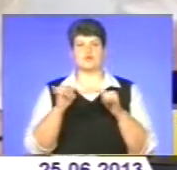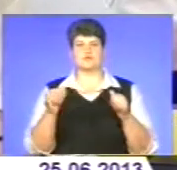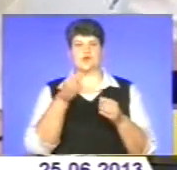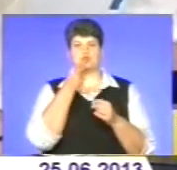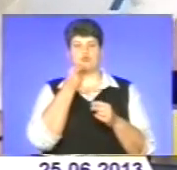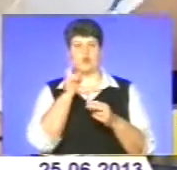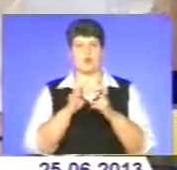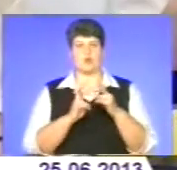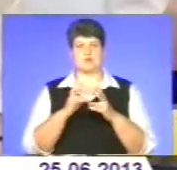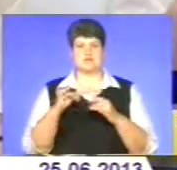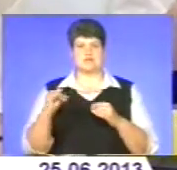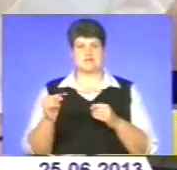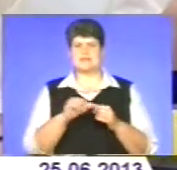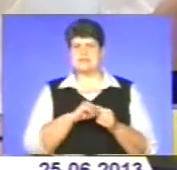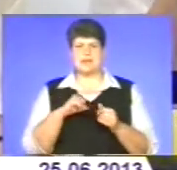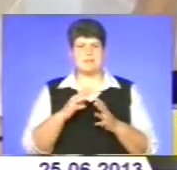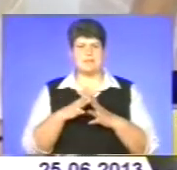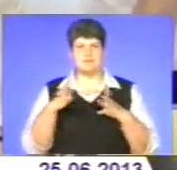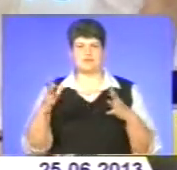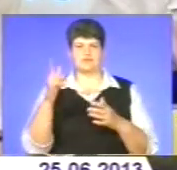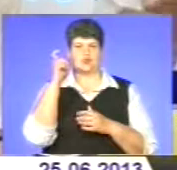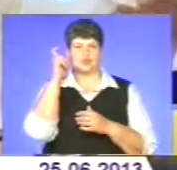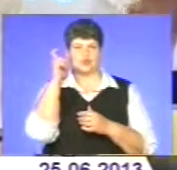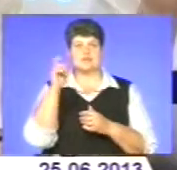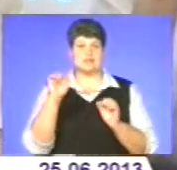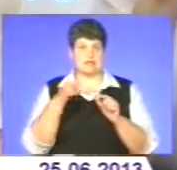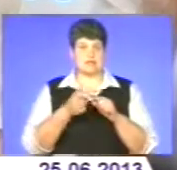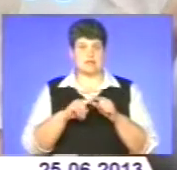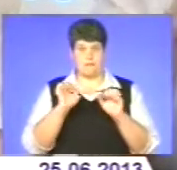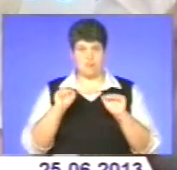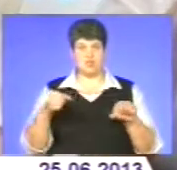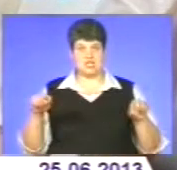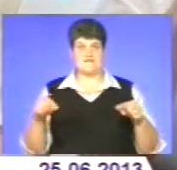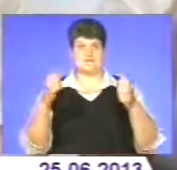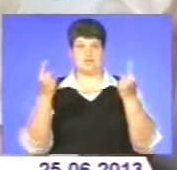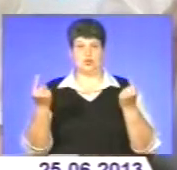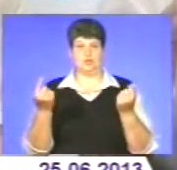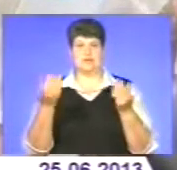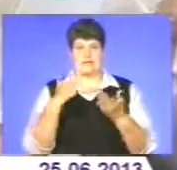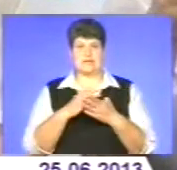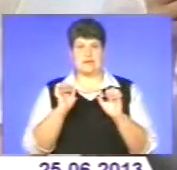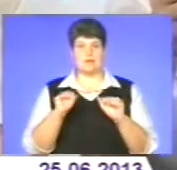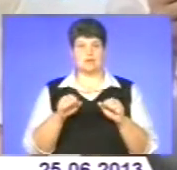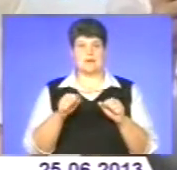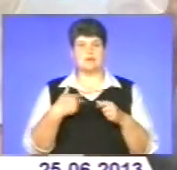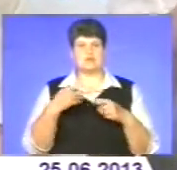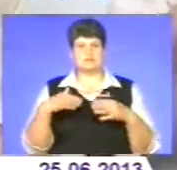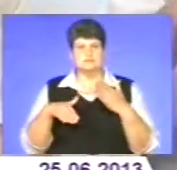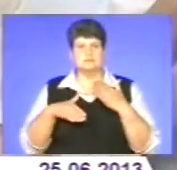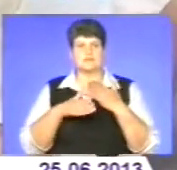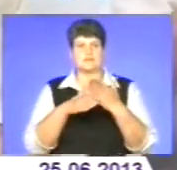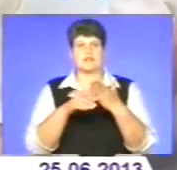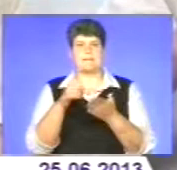промисловості. Саме більше – був Чортковій. І ось сьогодні можна відновити. Сьогодні ще є можливість відновити. Але йому треба дати поштовх. Тобто,